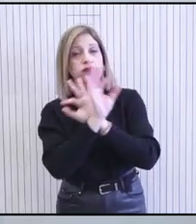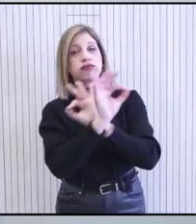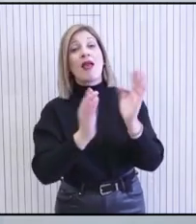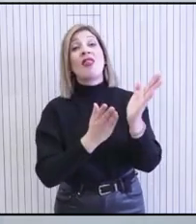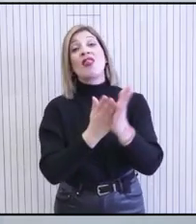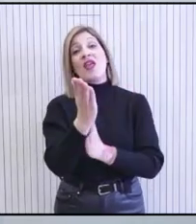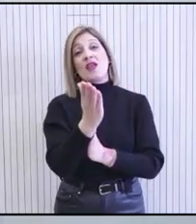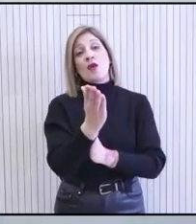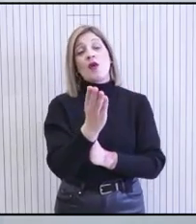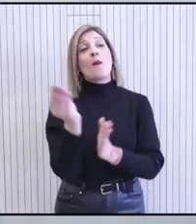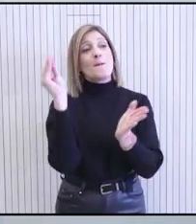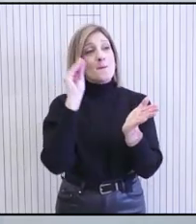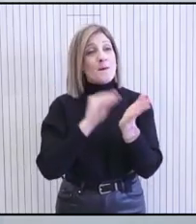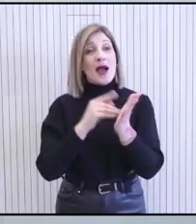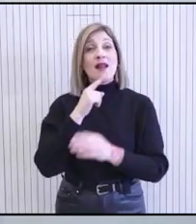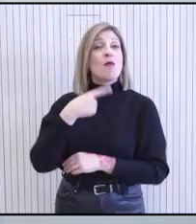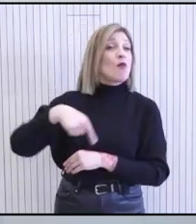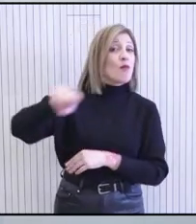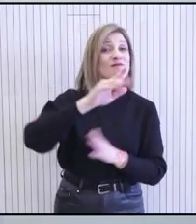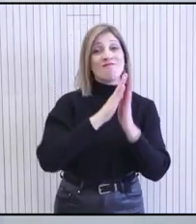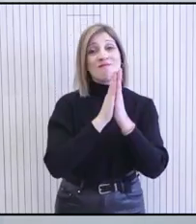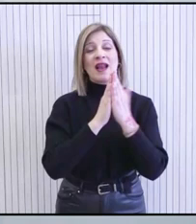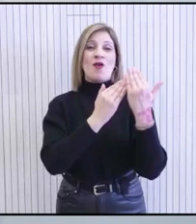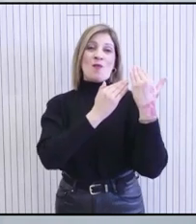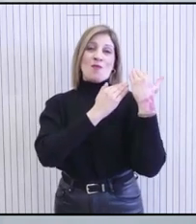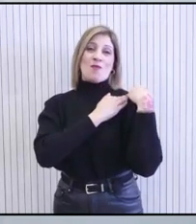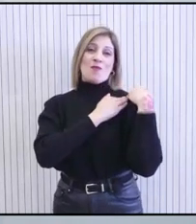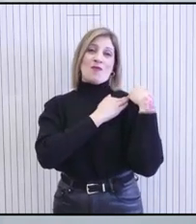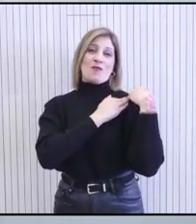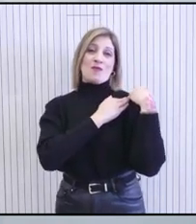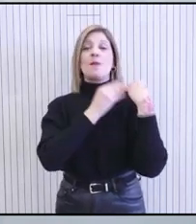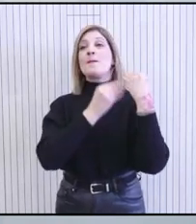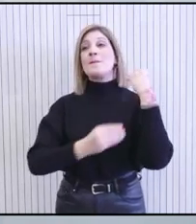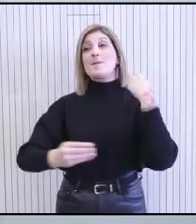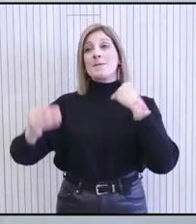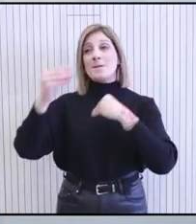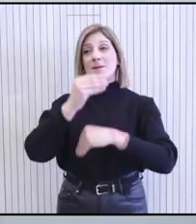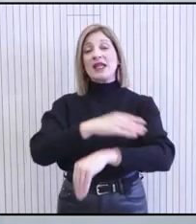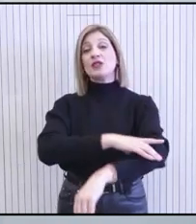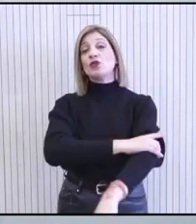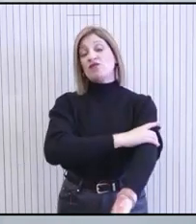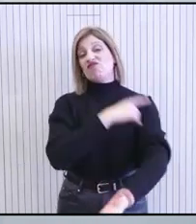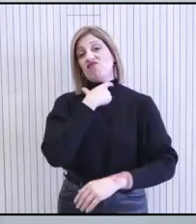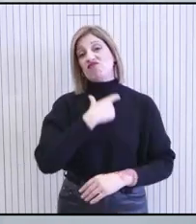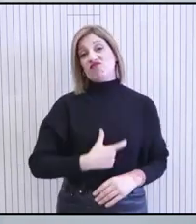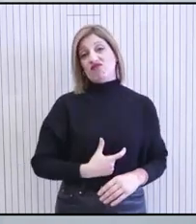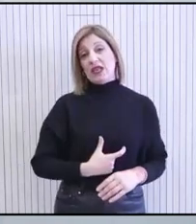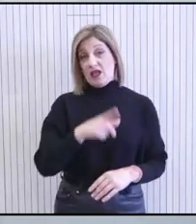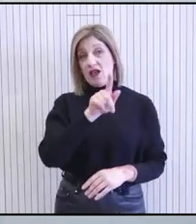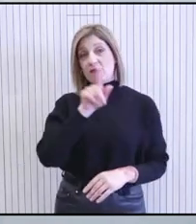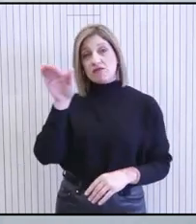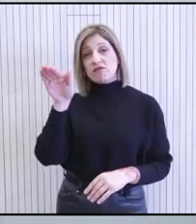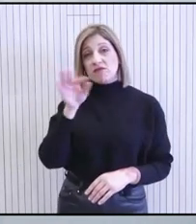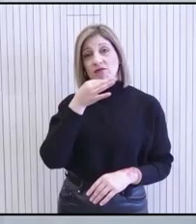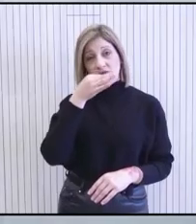Οπότε καλούμε για ακόμα μια φορά τους εμπλεκόμενους να επιδείξουν εκείνη την υπευθυνή στάση. Ιδιαίτερα όμως στον τομέα της υγείας, στον οποίο έχετε αναφερθεί και